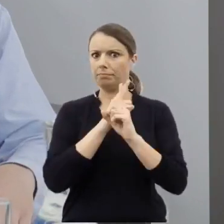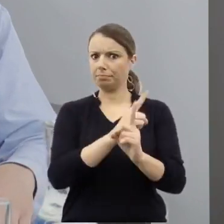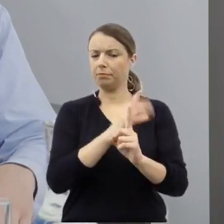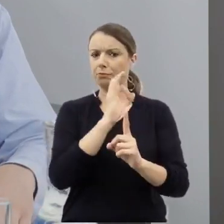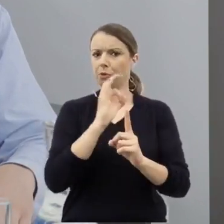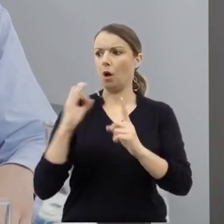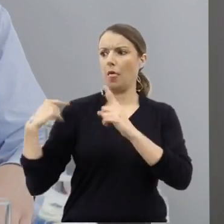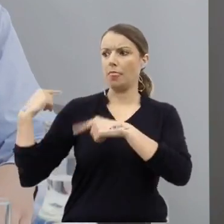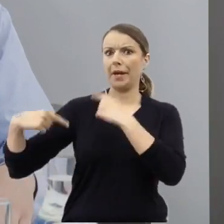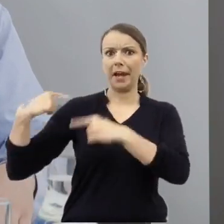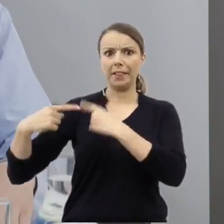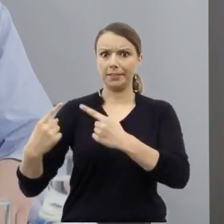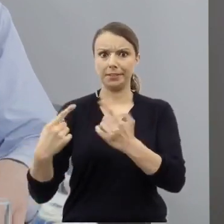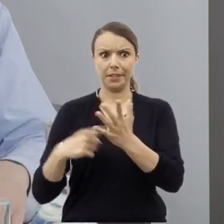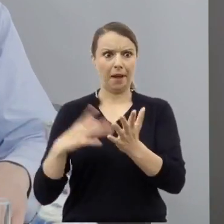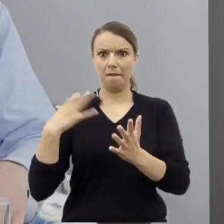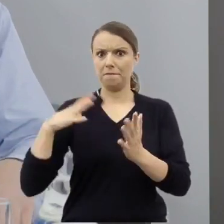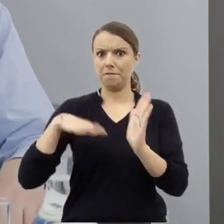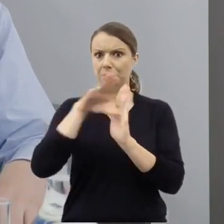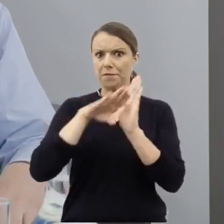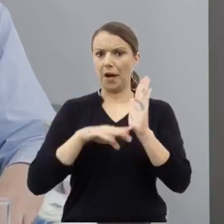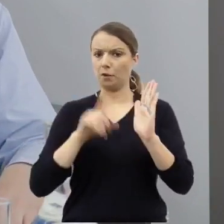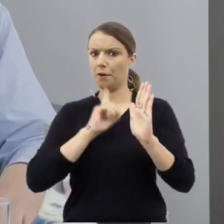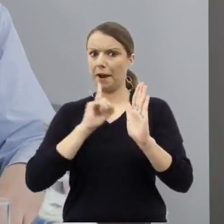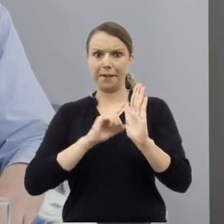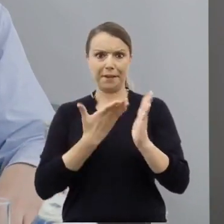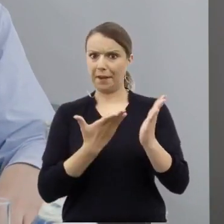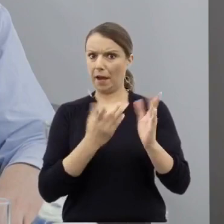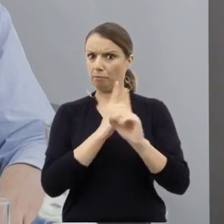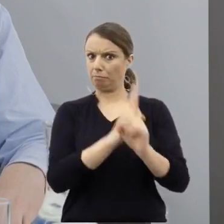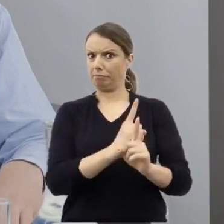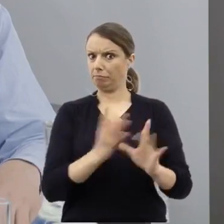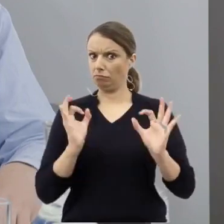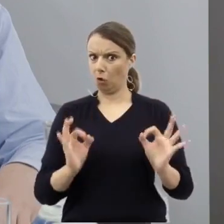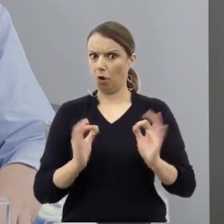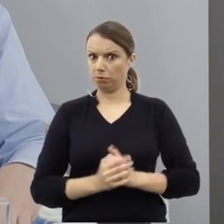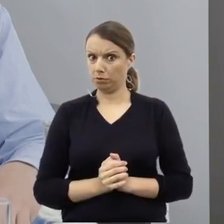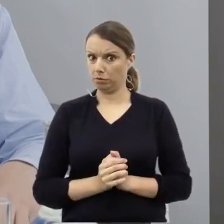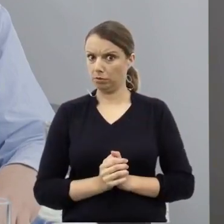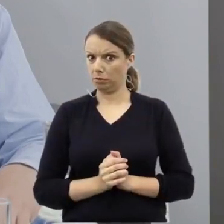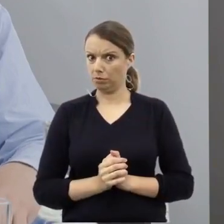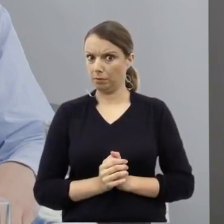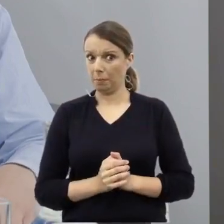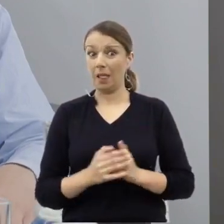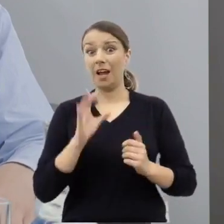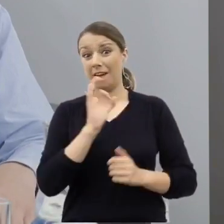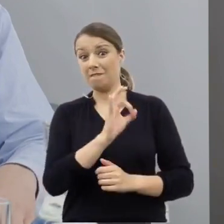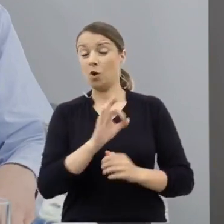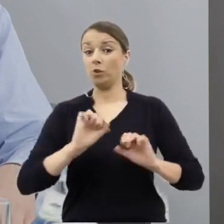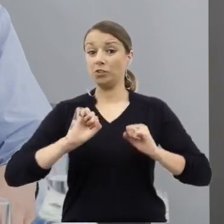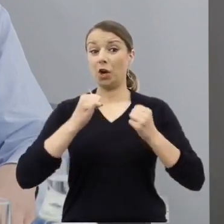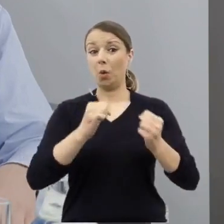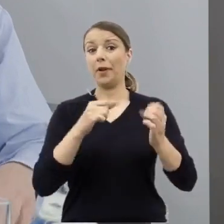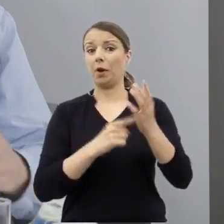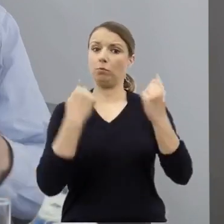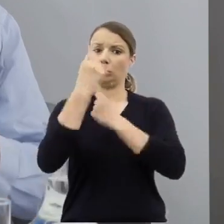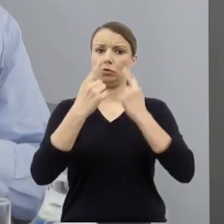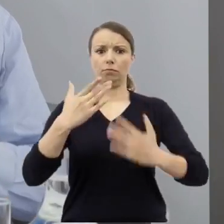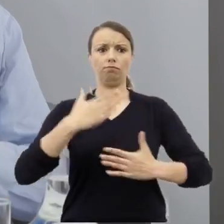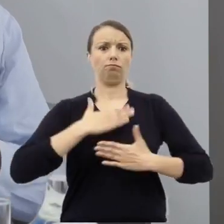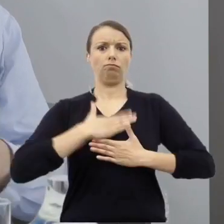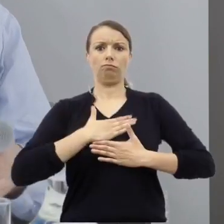wartościami religijnymi, a ich działaniom można przypisać wręcz walor patriotyczny.